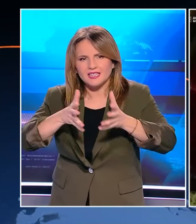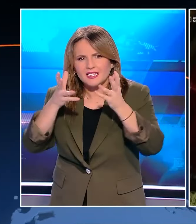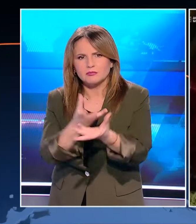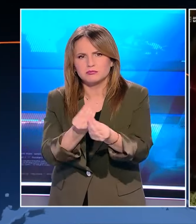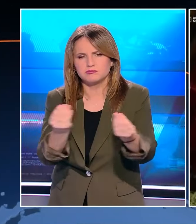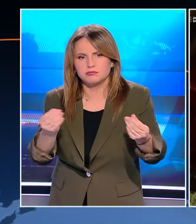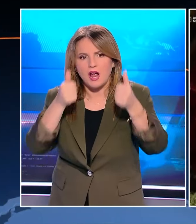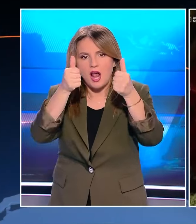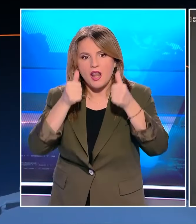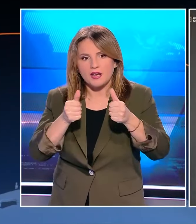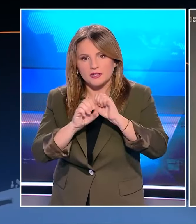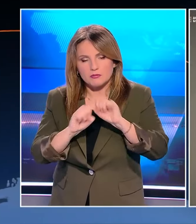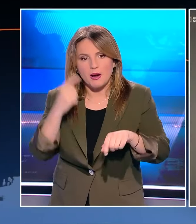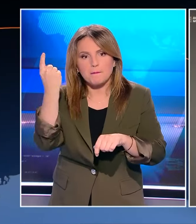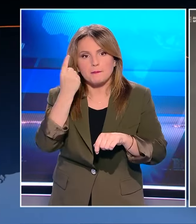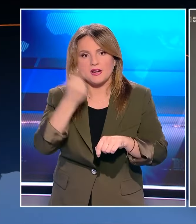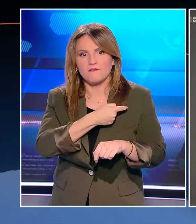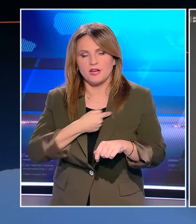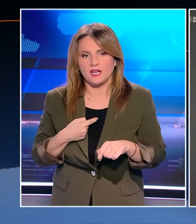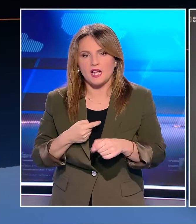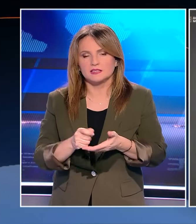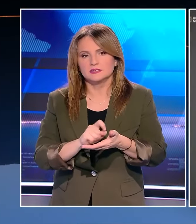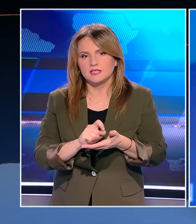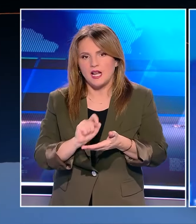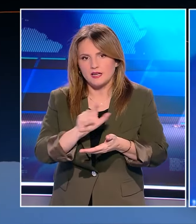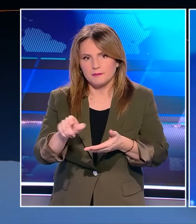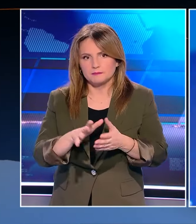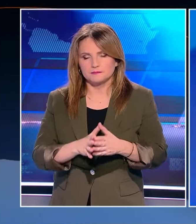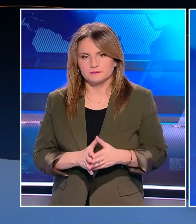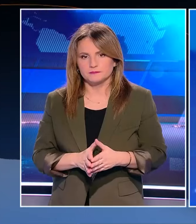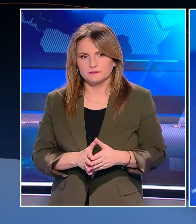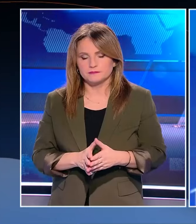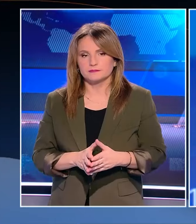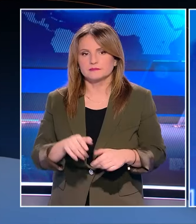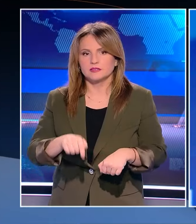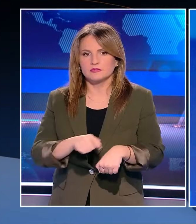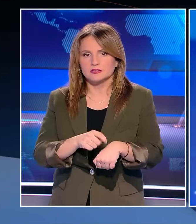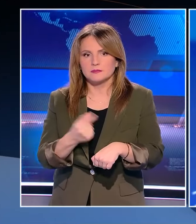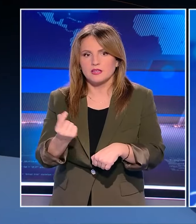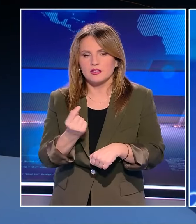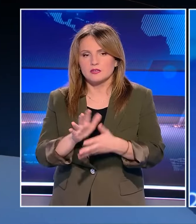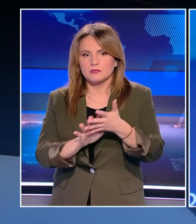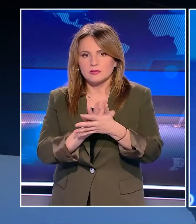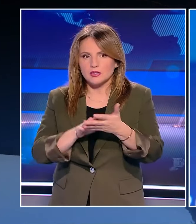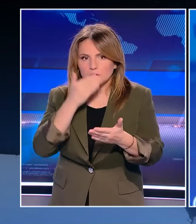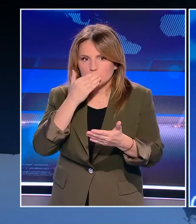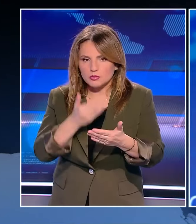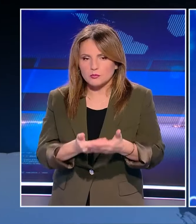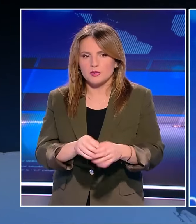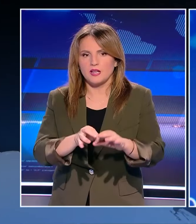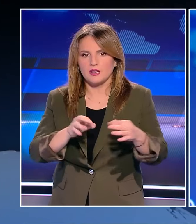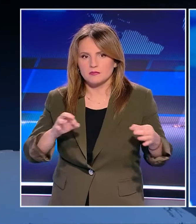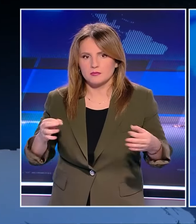Ανακοίνωσε ο Περιφερειάρχης Βιτάλικη μέσω Telegram Στο σημείο αυτό το δελτίο μας ολοκληρώθηκε